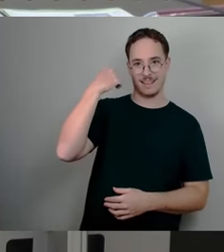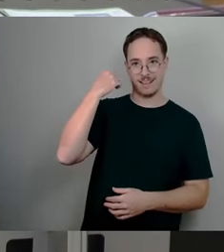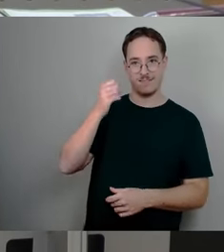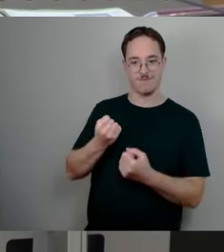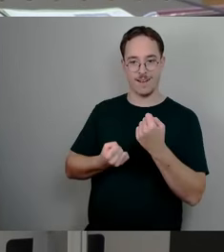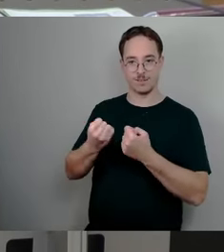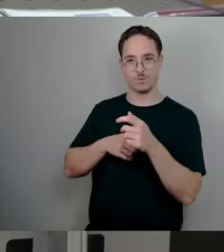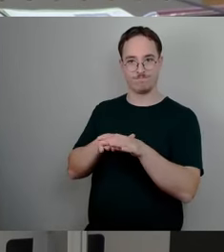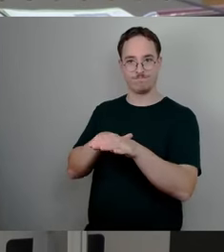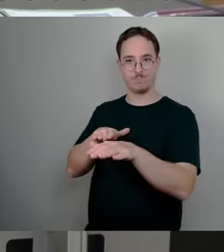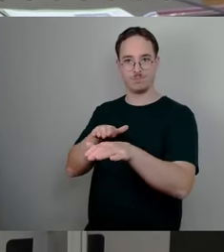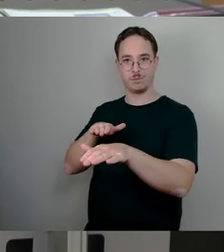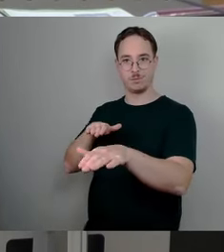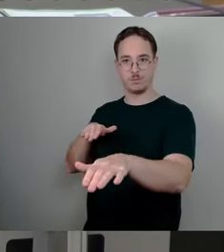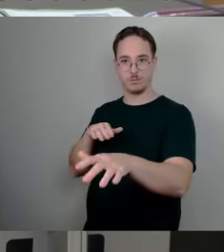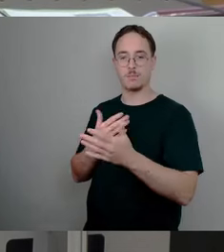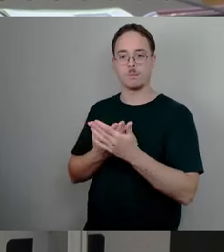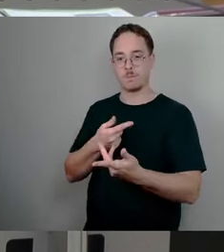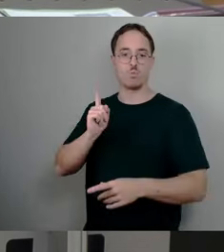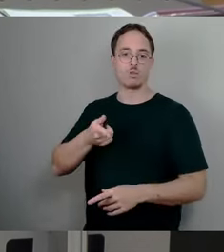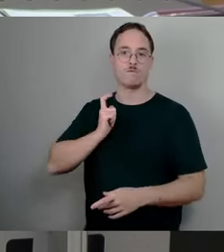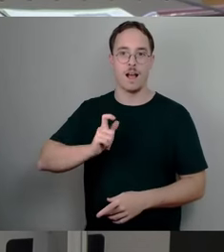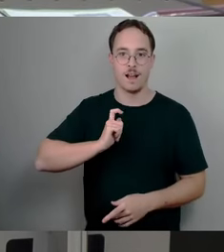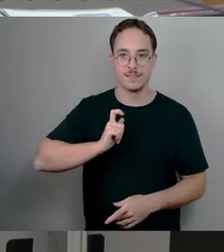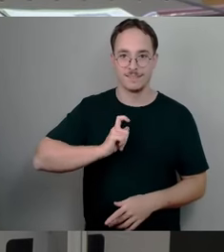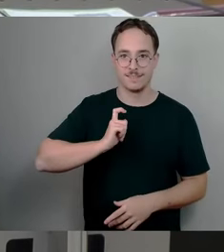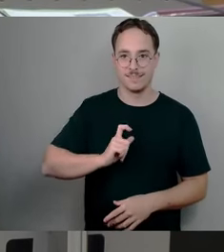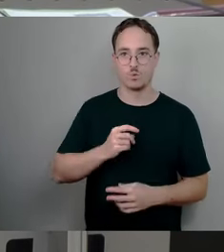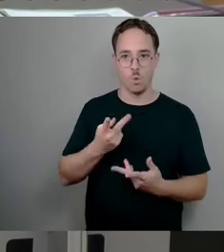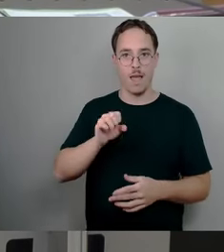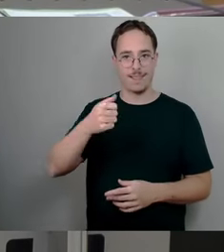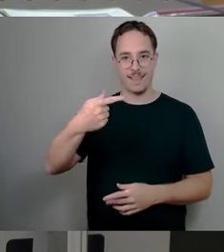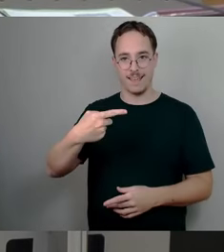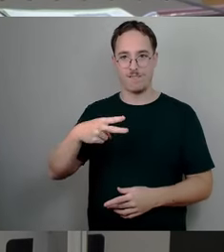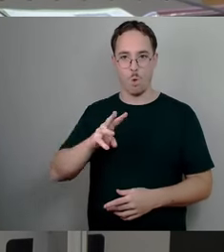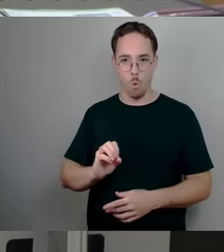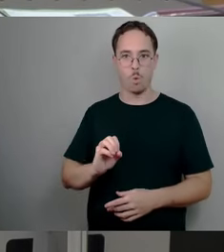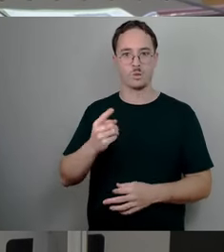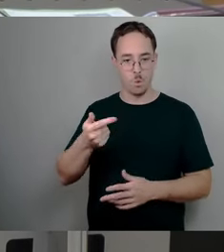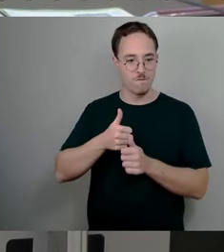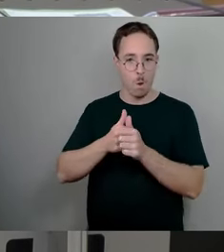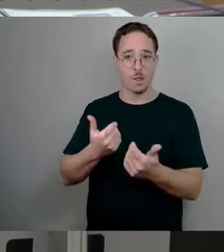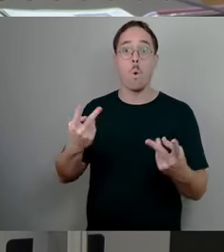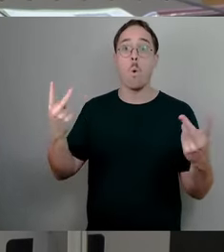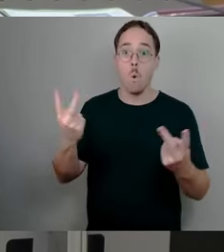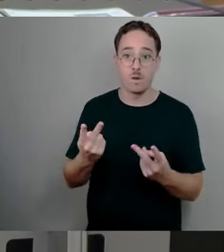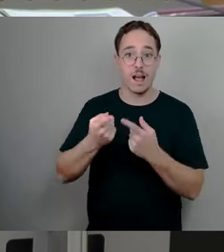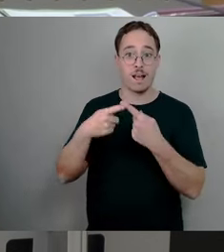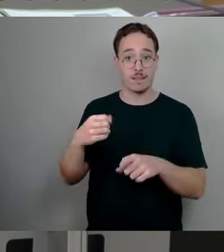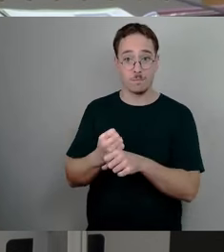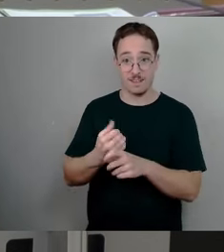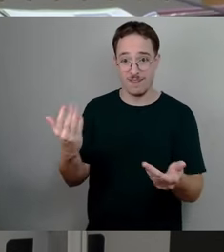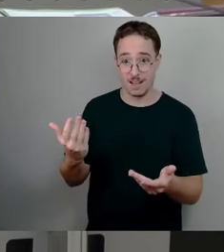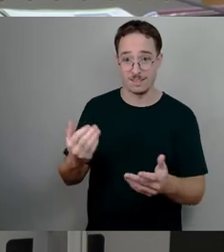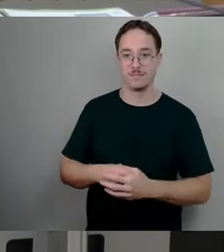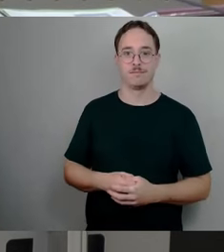hinter dem warten müssten, wie es STVO-gerecht wäre, oder eben das machen, was man jetzt ja eben gerade auch sieht, man fährt